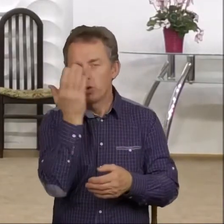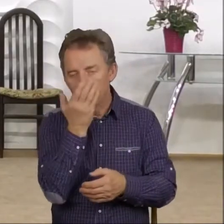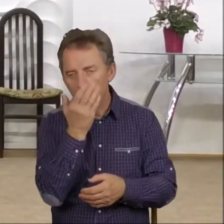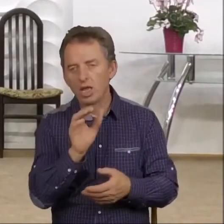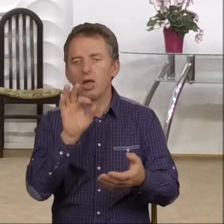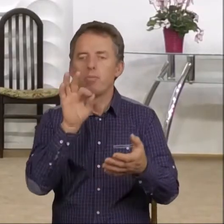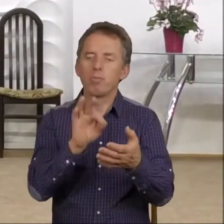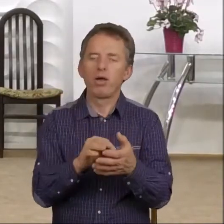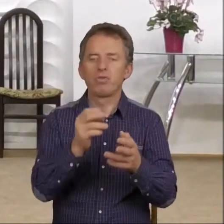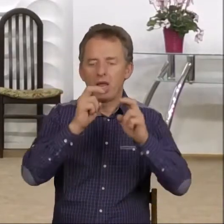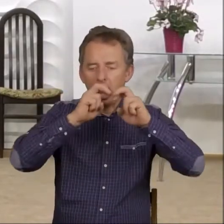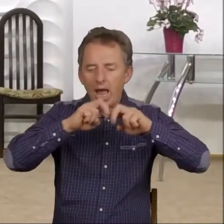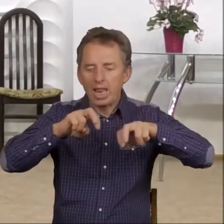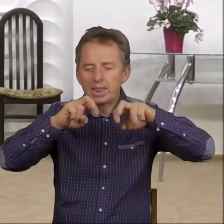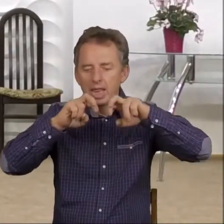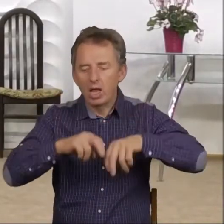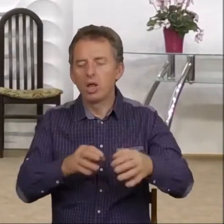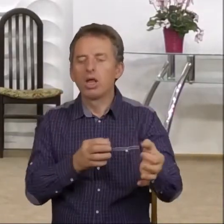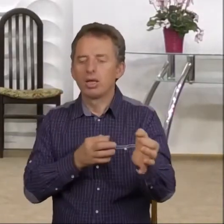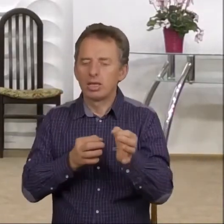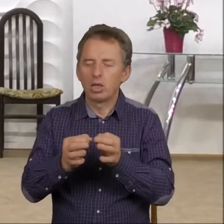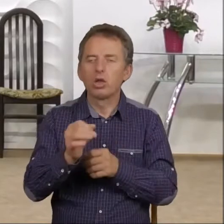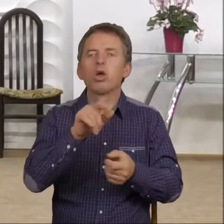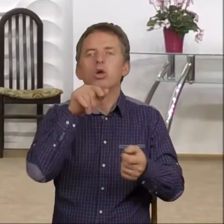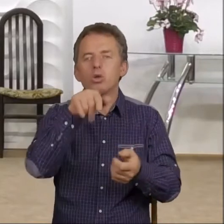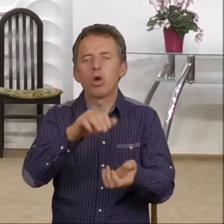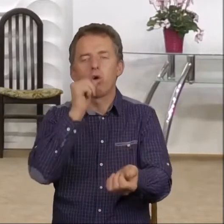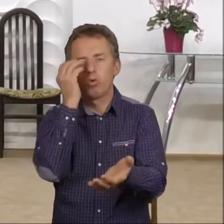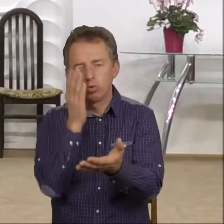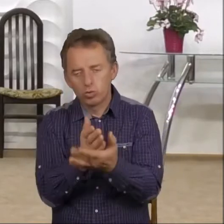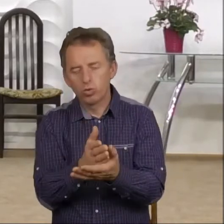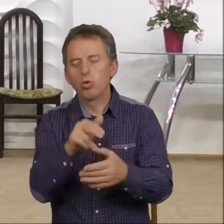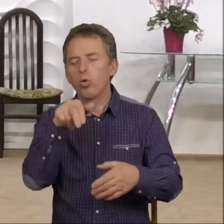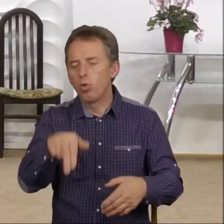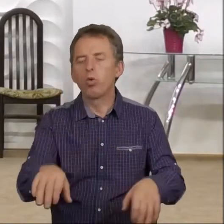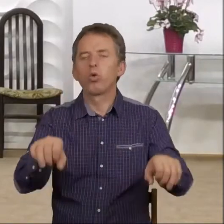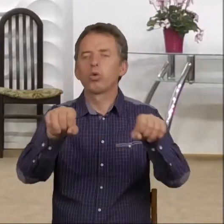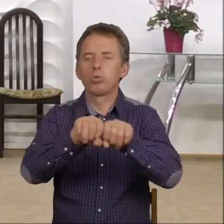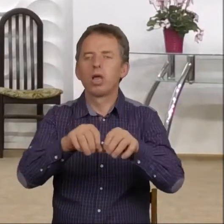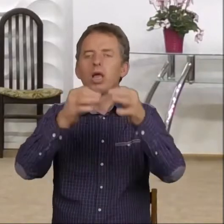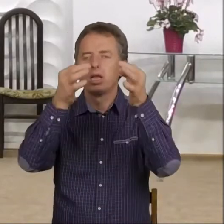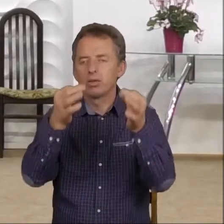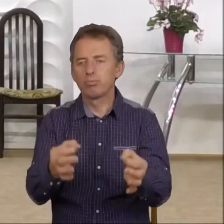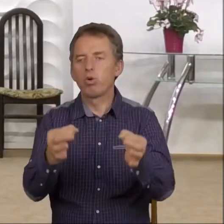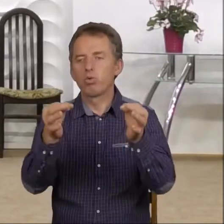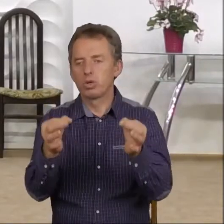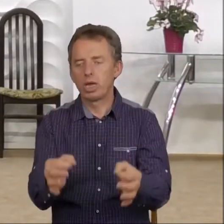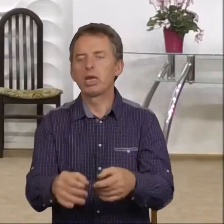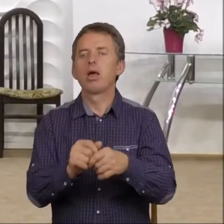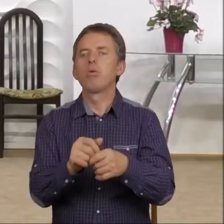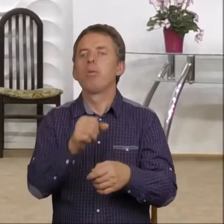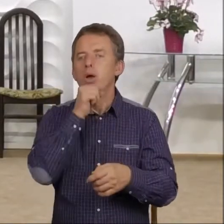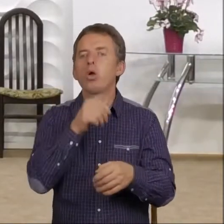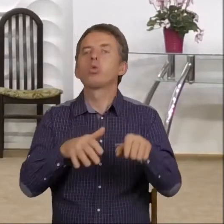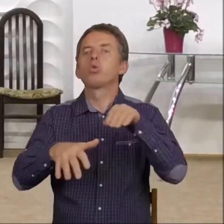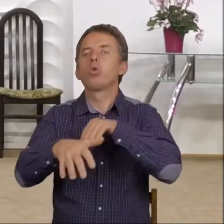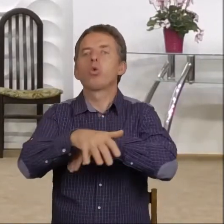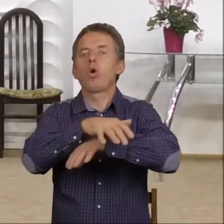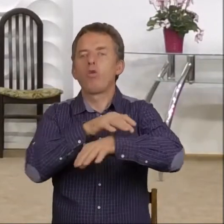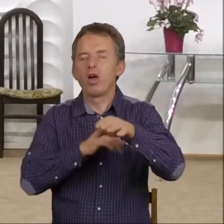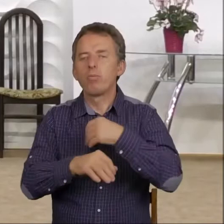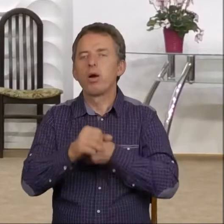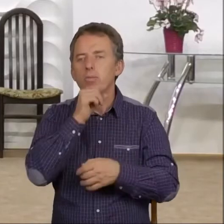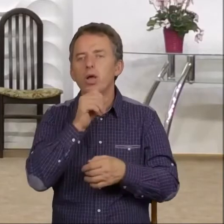pewne analogie do historii, ponieważ one są usprawiedliwione. Współczesnemu Babylonowi, temu duchowemu Babylonowi